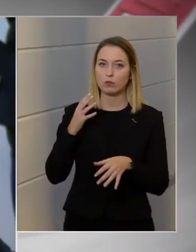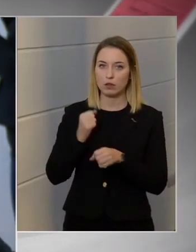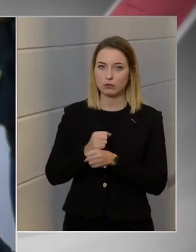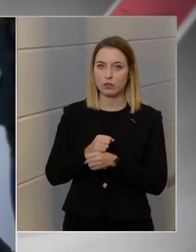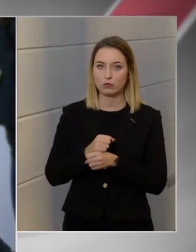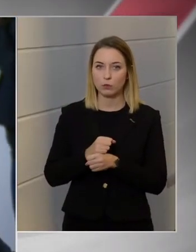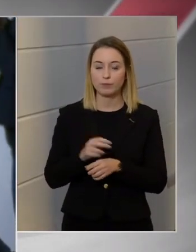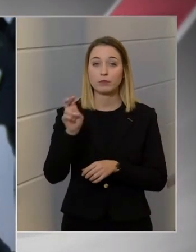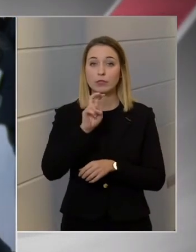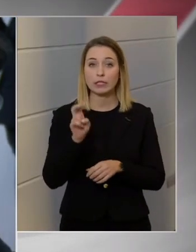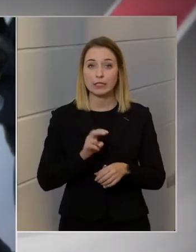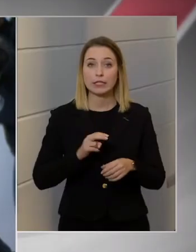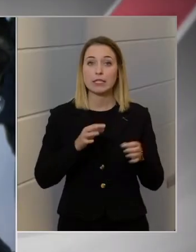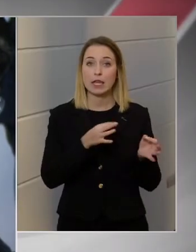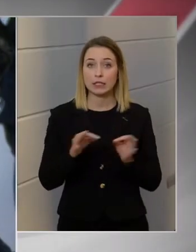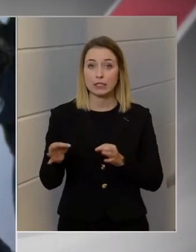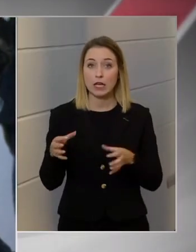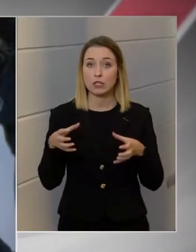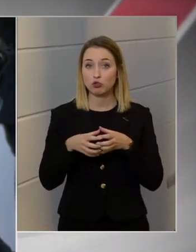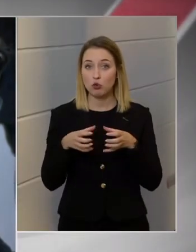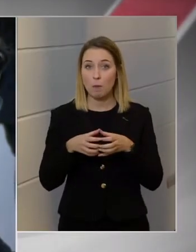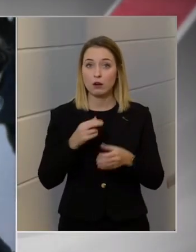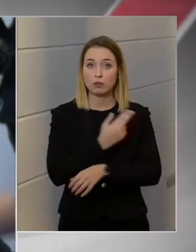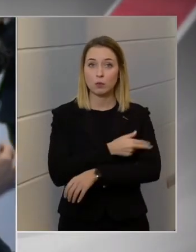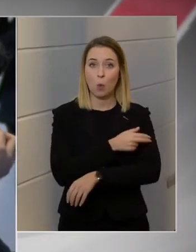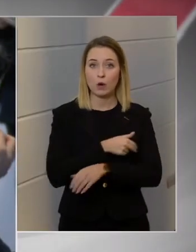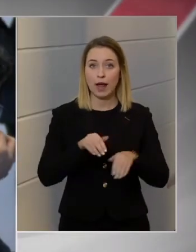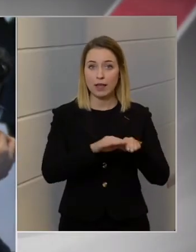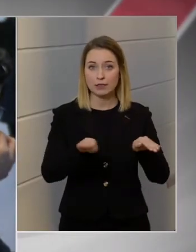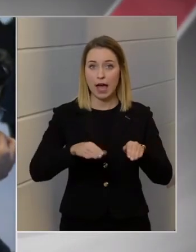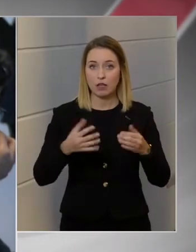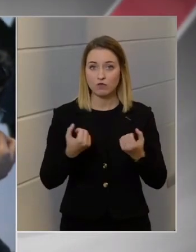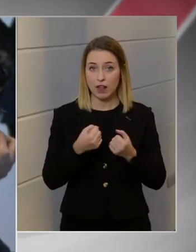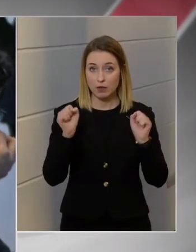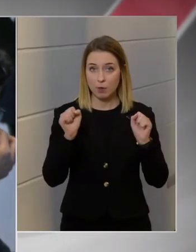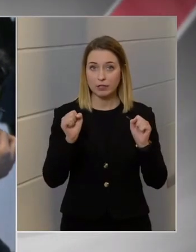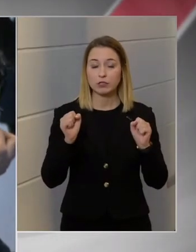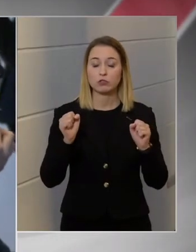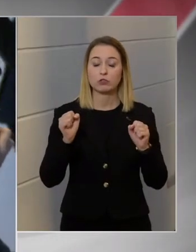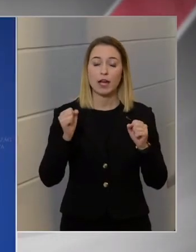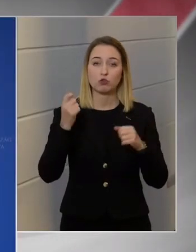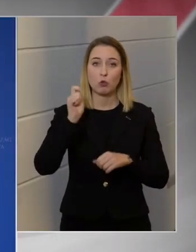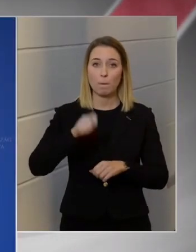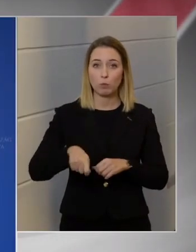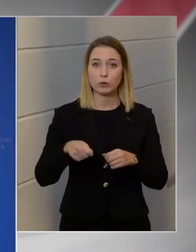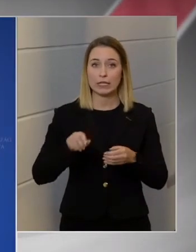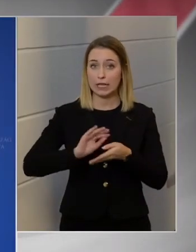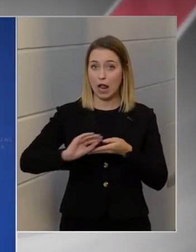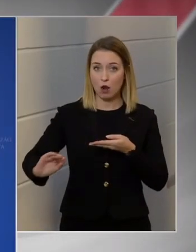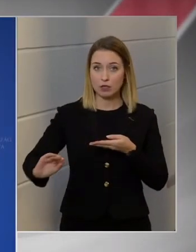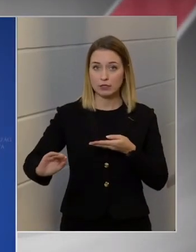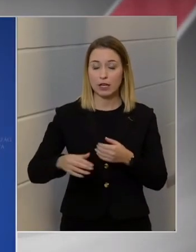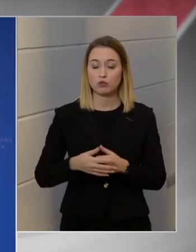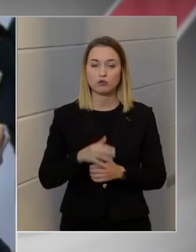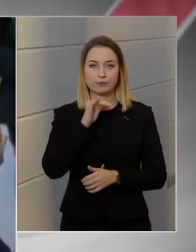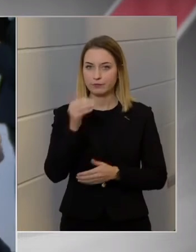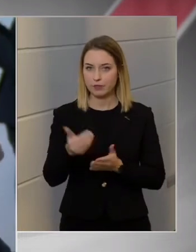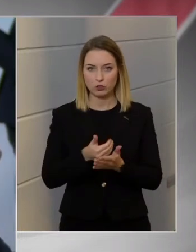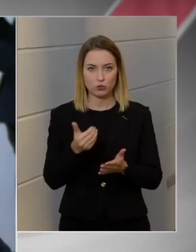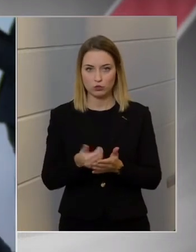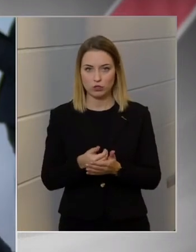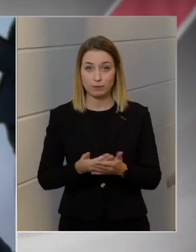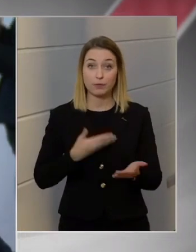Része az intézkedési csomagnak a kórházi ágyak felszabadítása, műntétek elhalasztása? Nincs egyenlőre szüksége erre. Ez